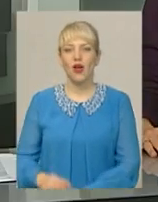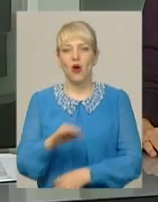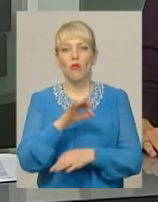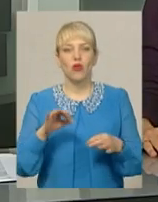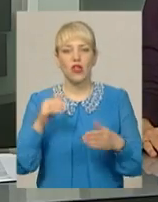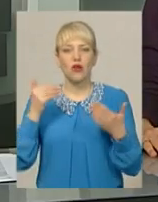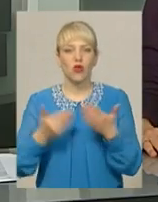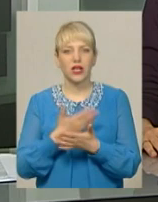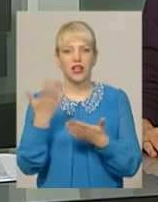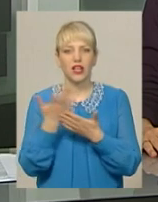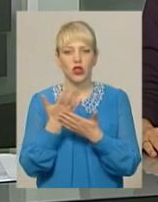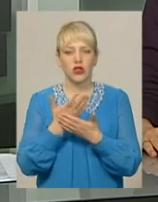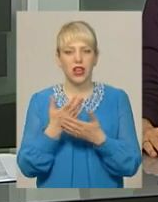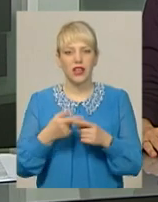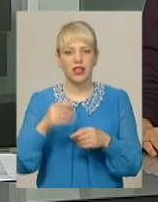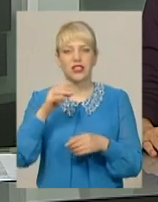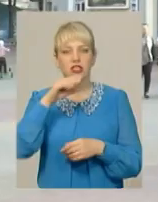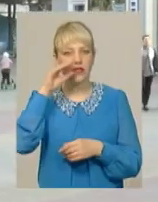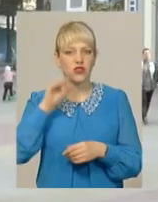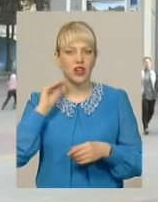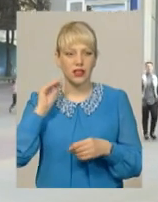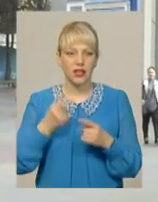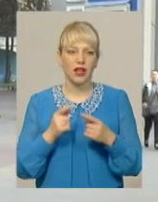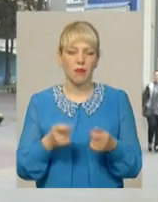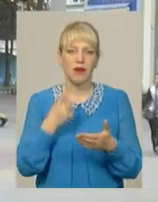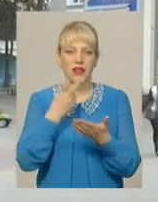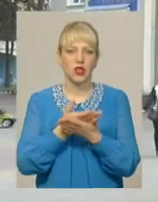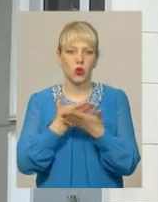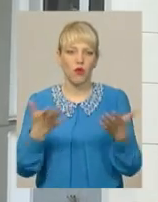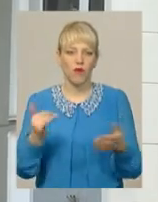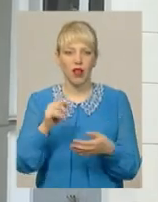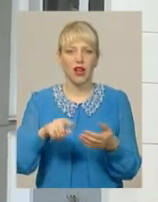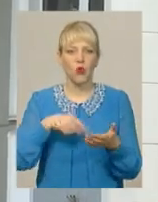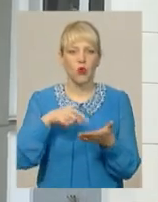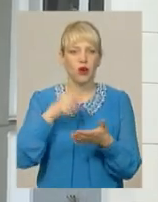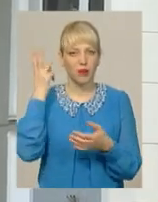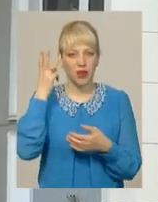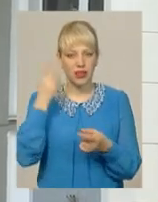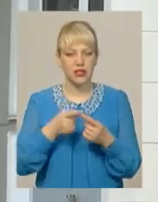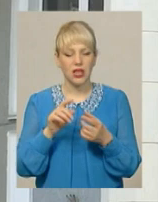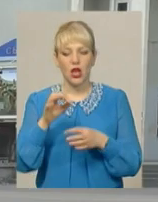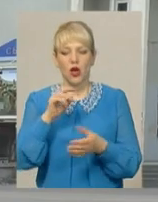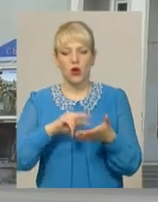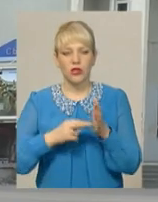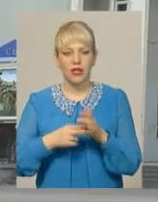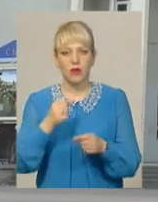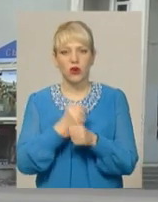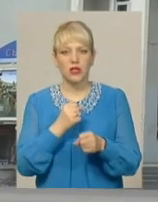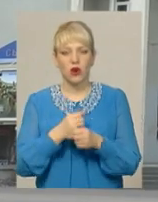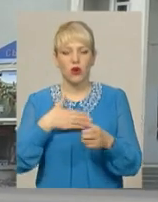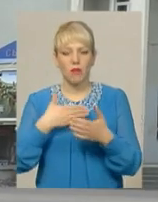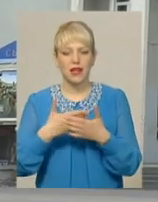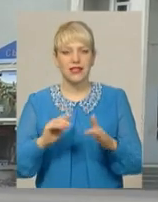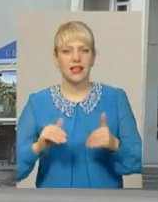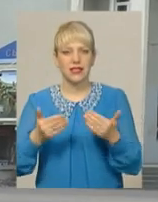оновленого кінотеатру імені Тараса Шевченка презентували у Хмельницькому. Концепцію розробляли громадська ініціатива «Про простір»,